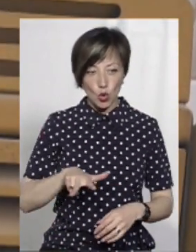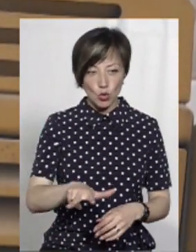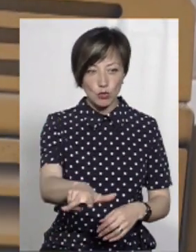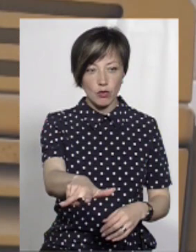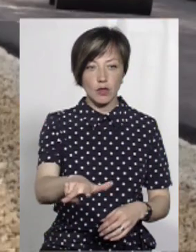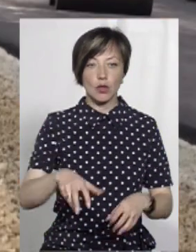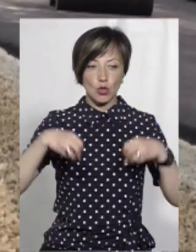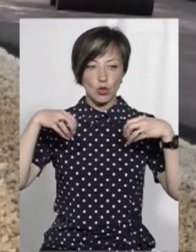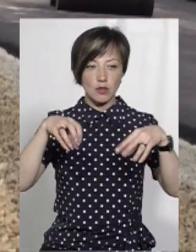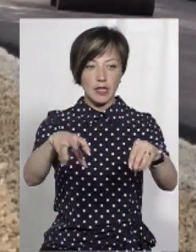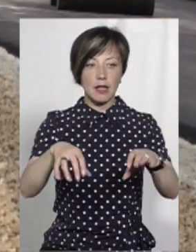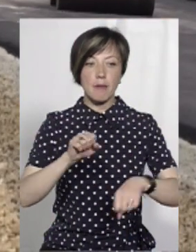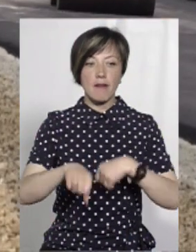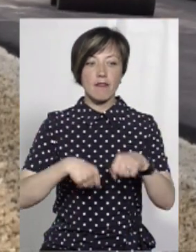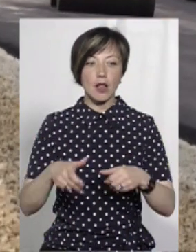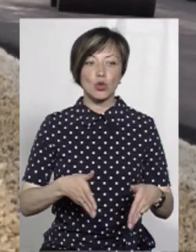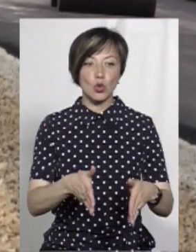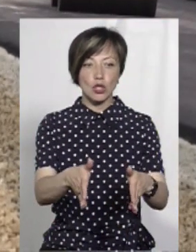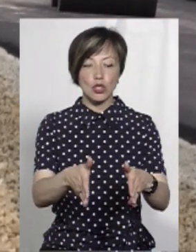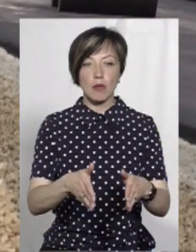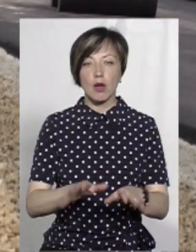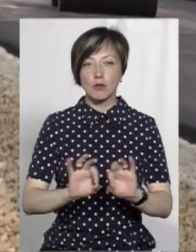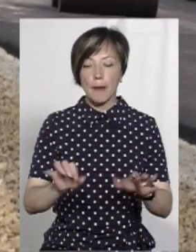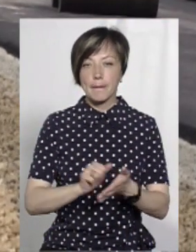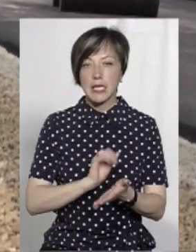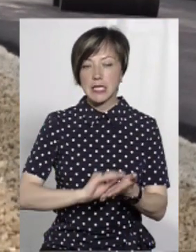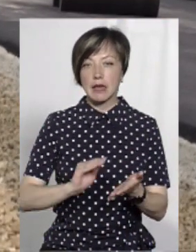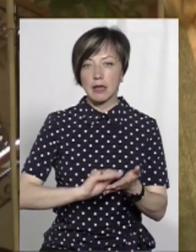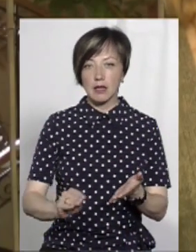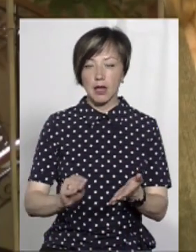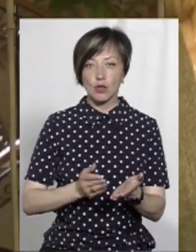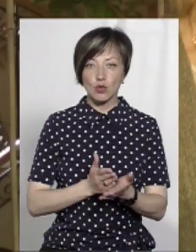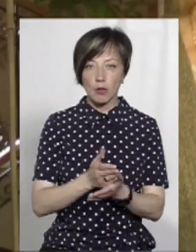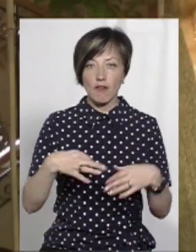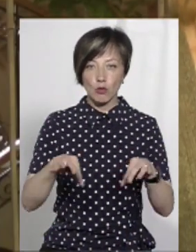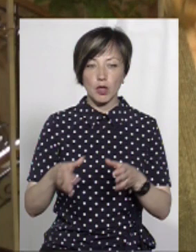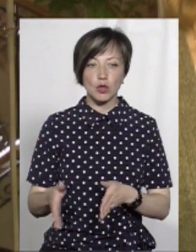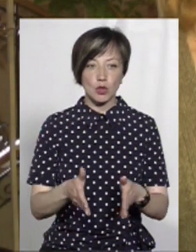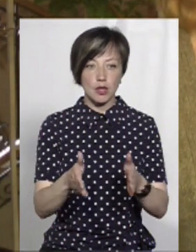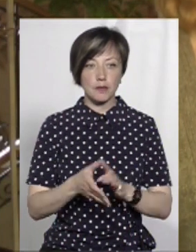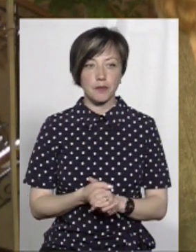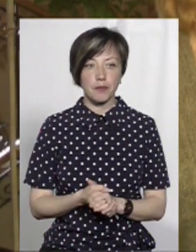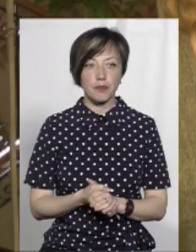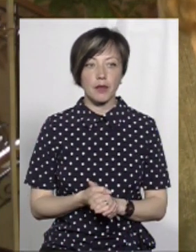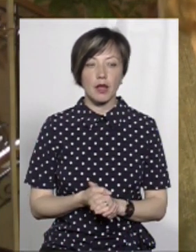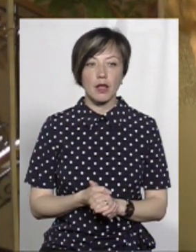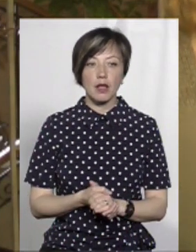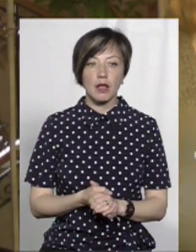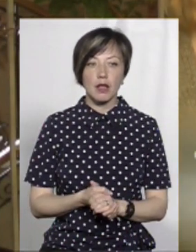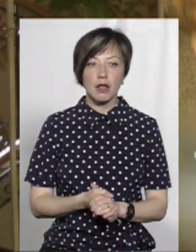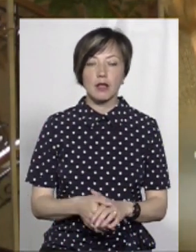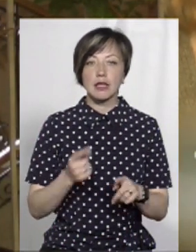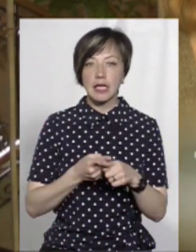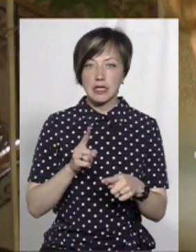з освітленням та велодоріжками, розповідає прес-секретар служби автомобільних доріг у Хмельницькій області Наталя Колодій. На частині буде проведено